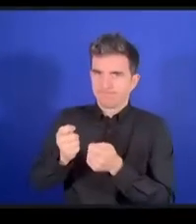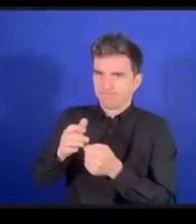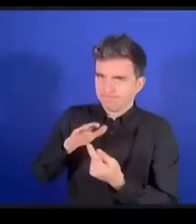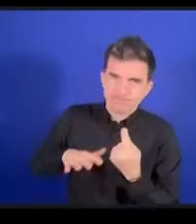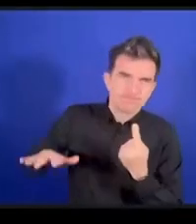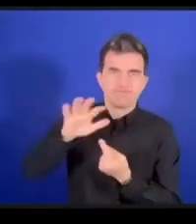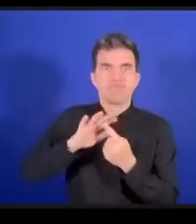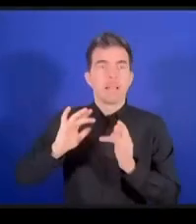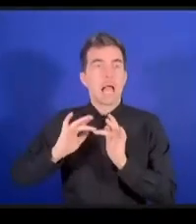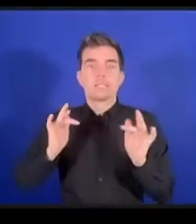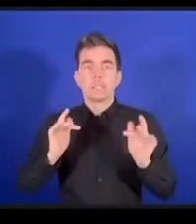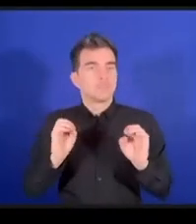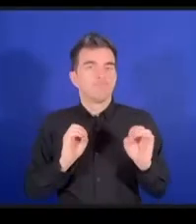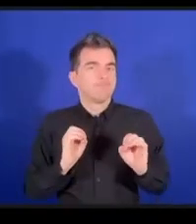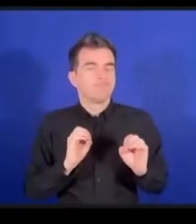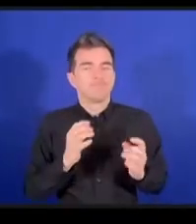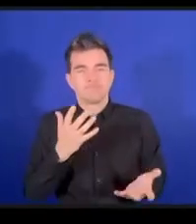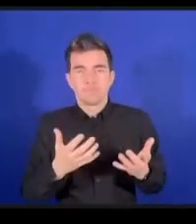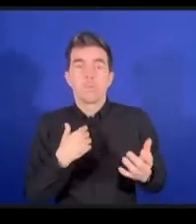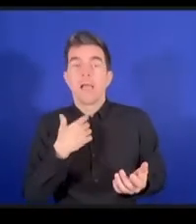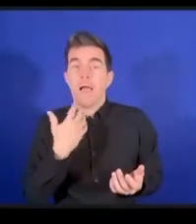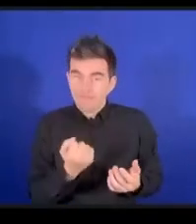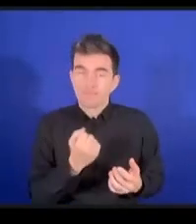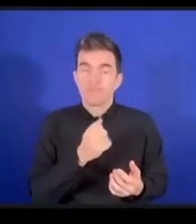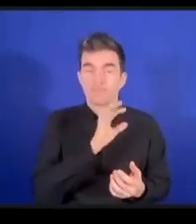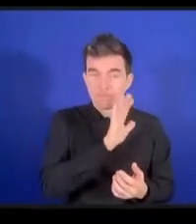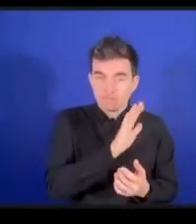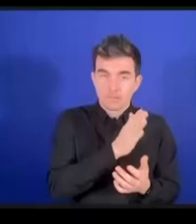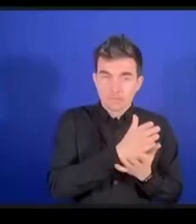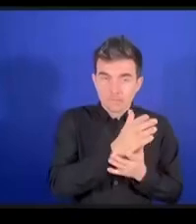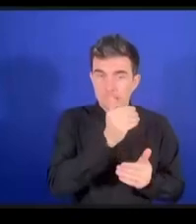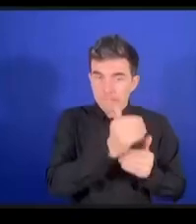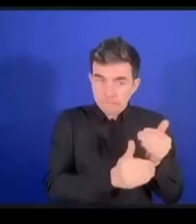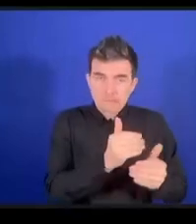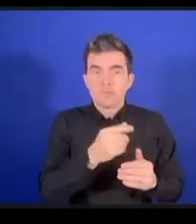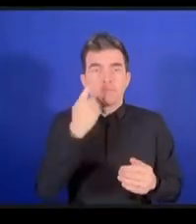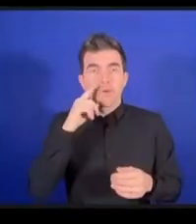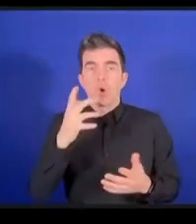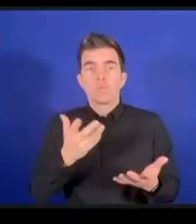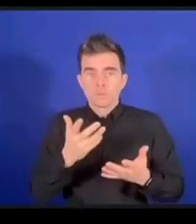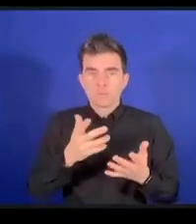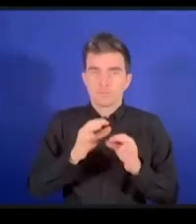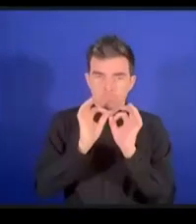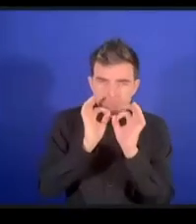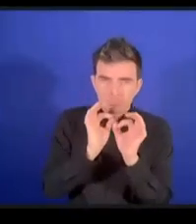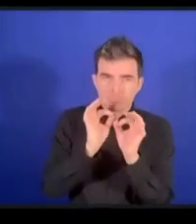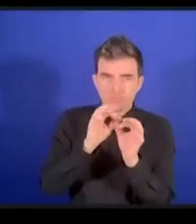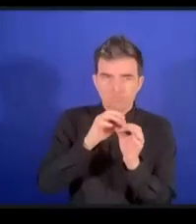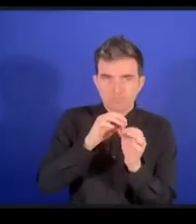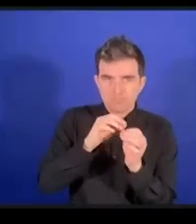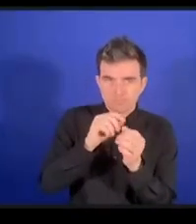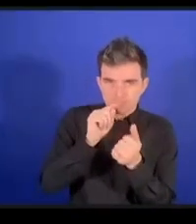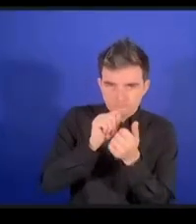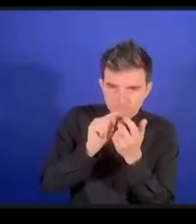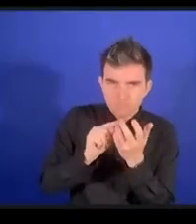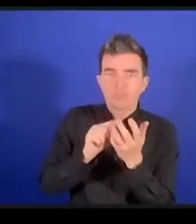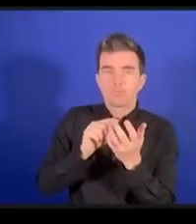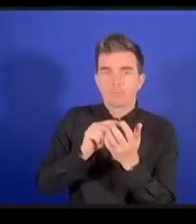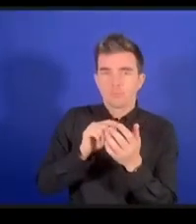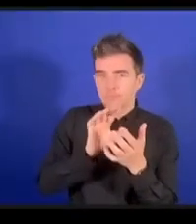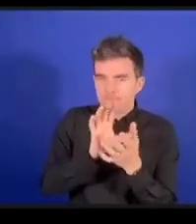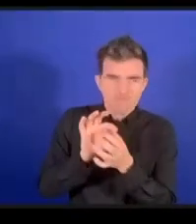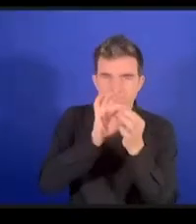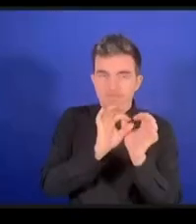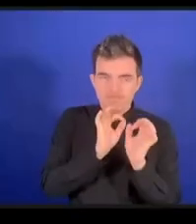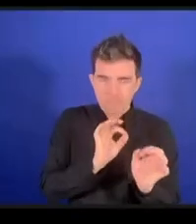例えば統一のアイデンティファイアDNSとかアイキャンがやっているDNSとかもありますし